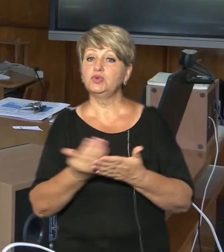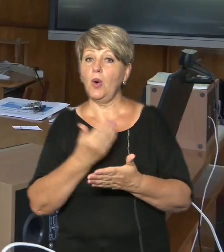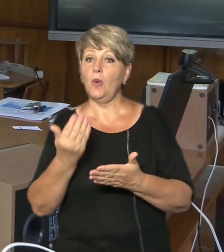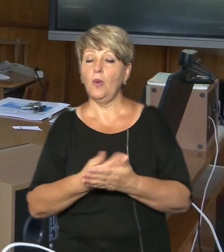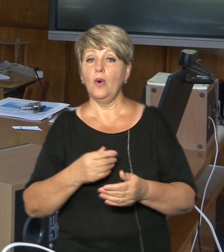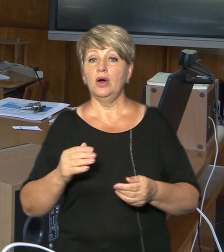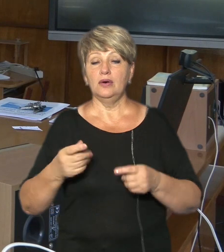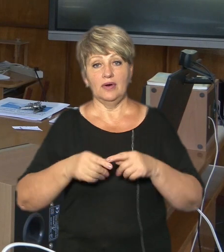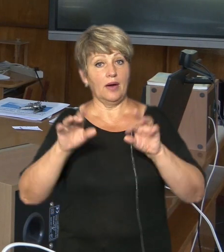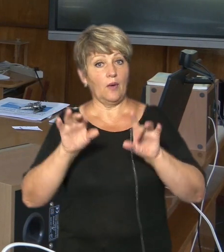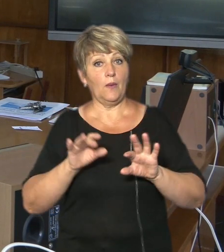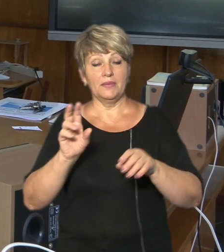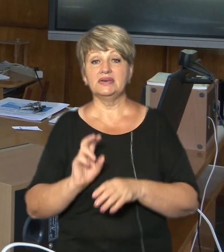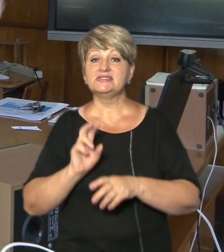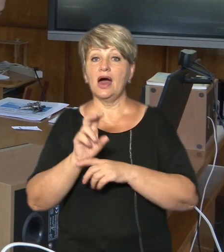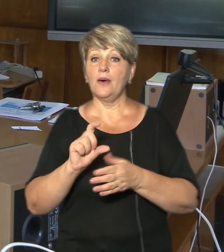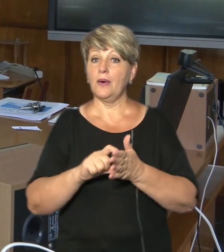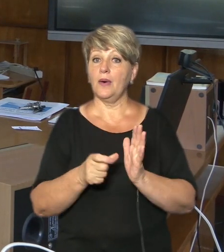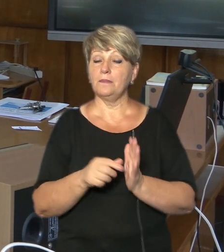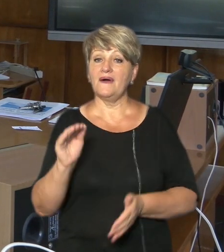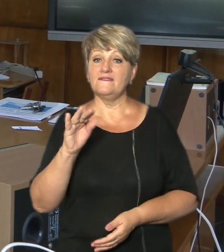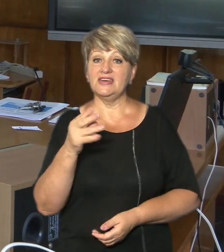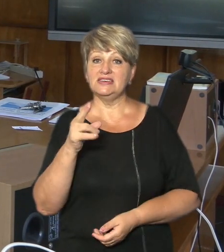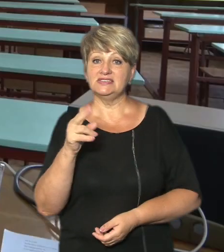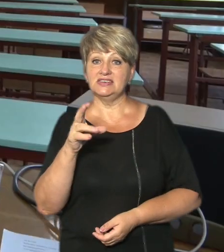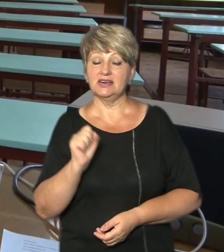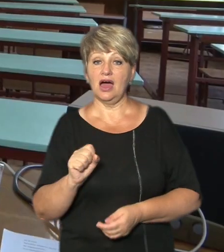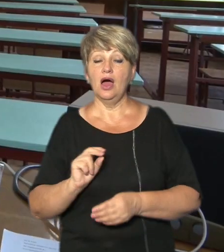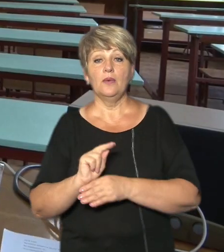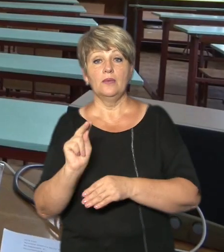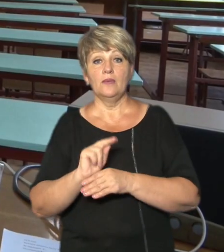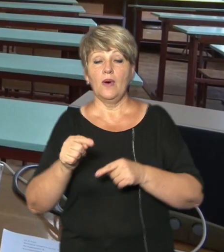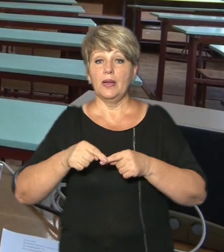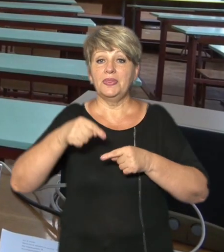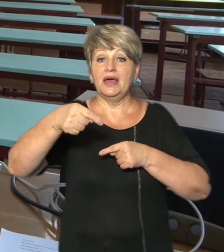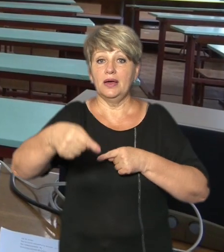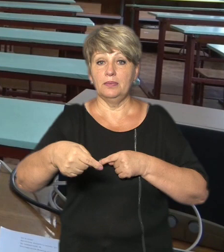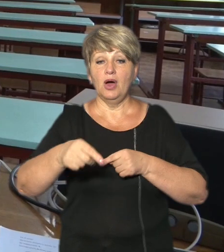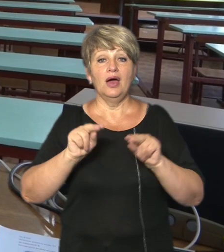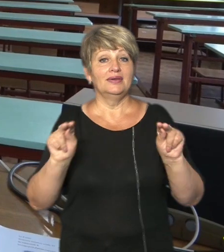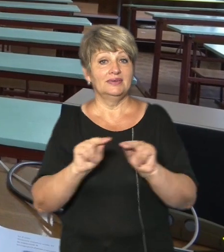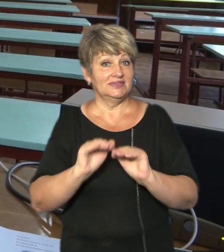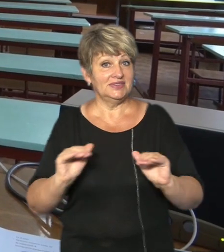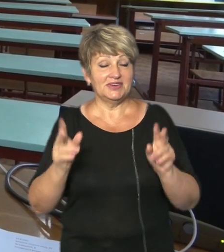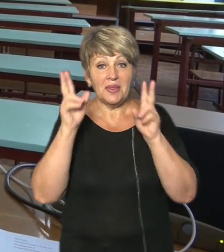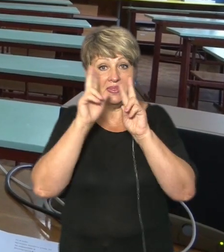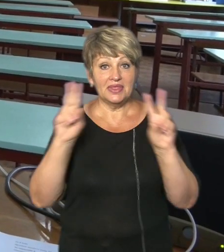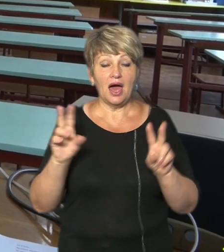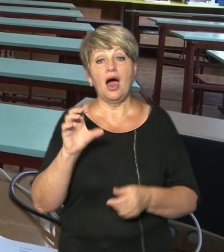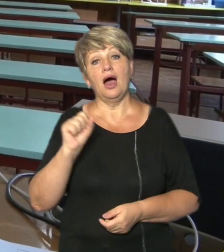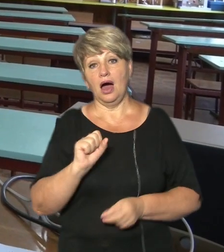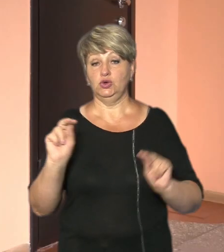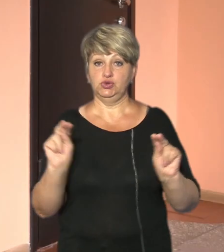'ютери Заходить до кабінету фізики, предмет викладатиме дистанційно Учнів говорить, ще не знає, втім і з вчителями вже